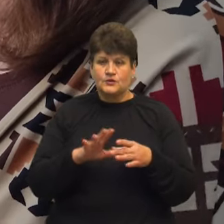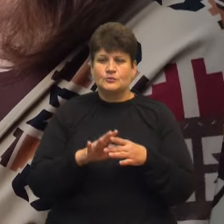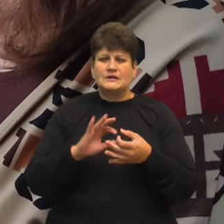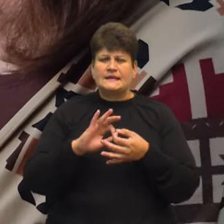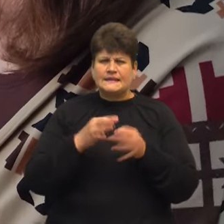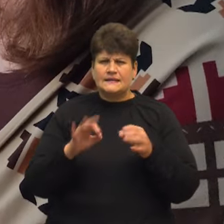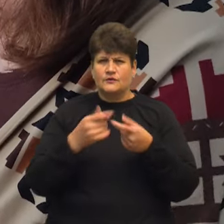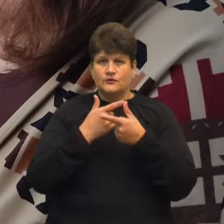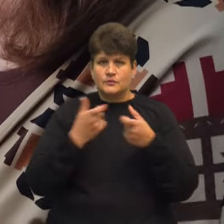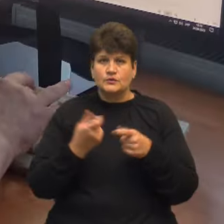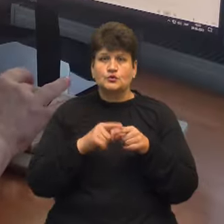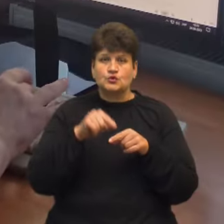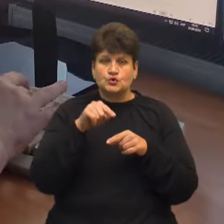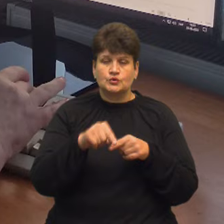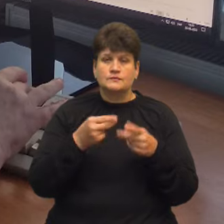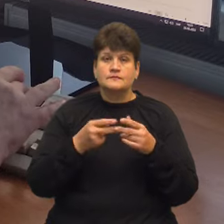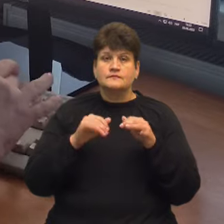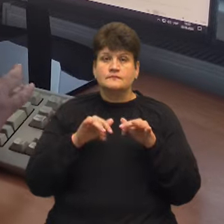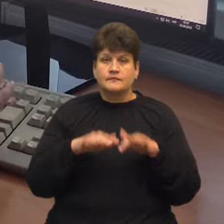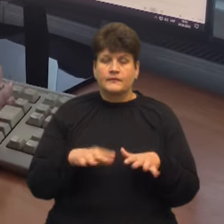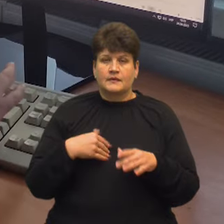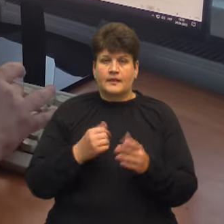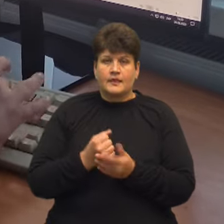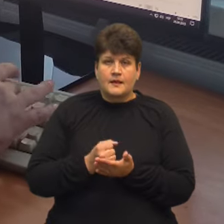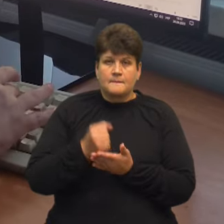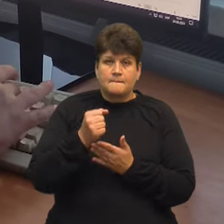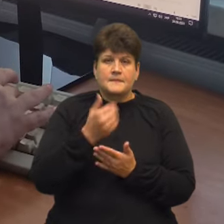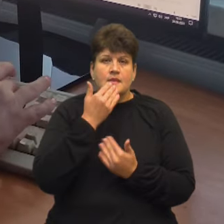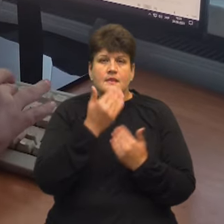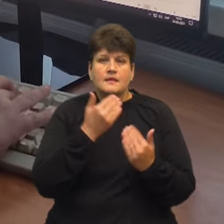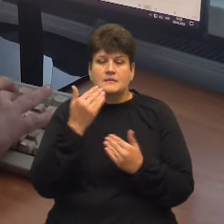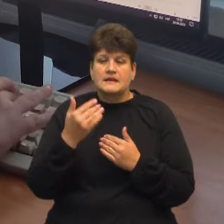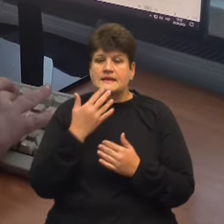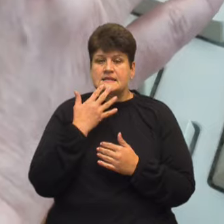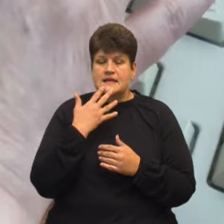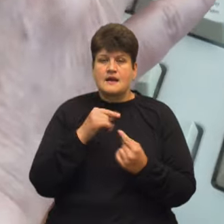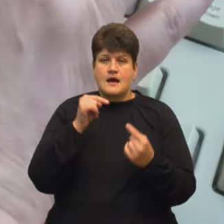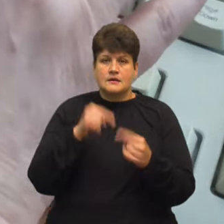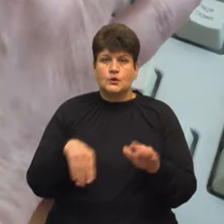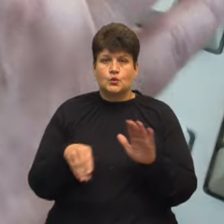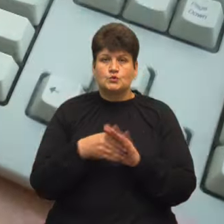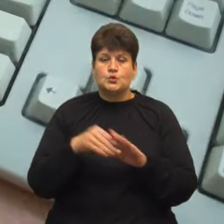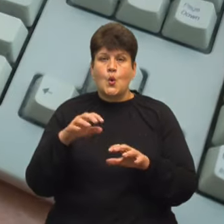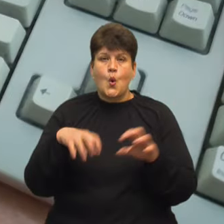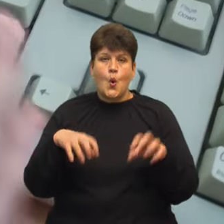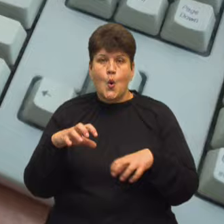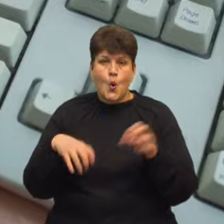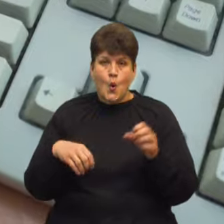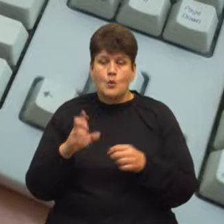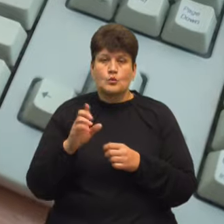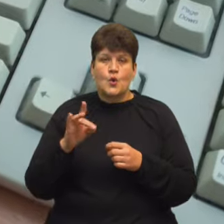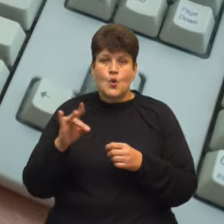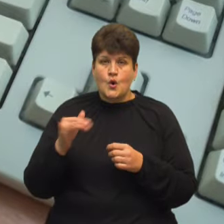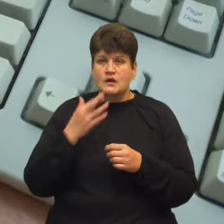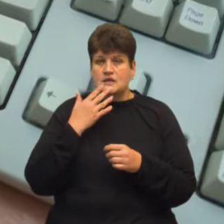інформацію щодо цього кримінального провадження, ми направили запити до Національного антикорупційного бюро та Національного агентства з